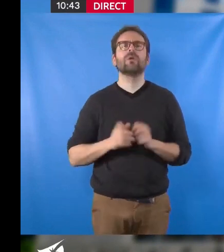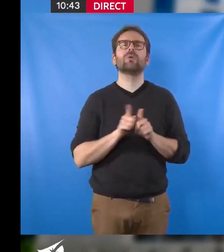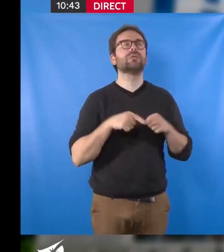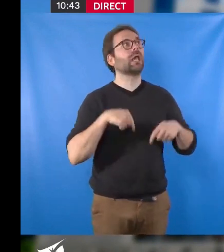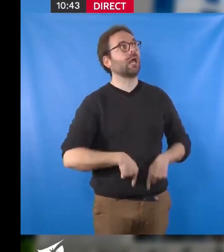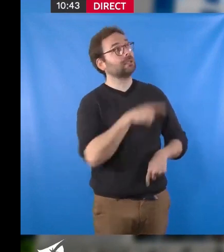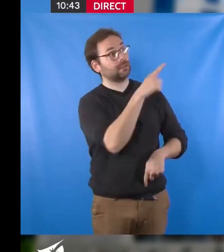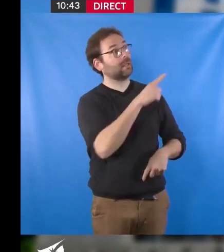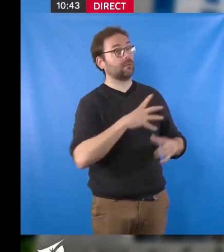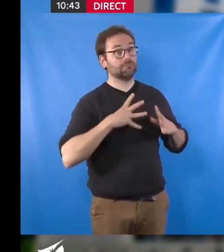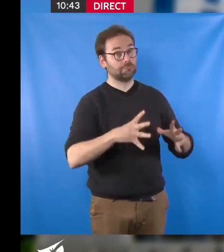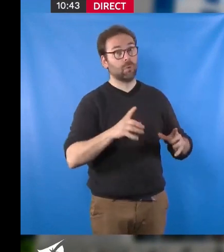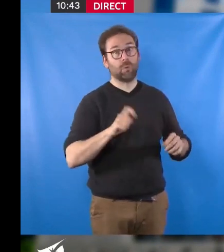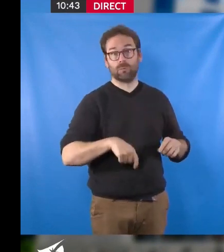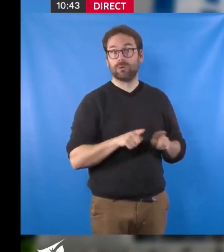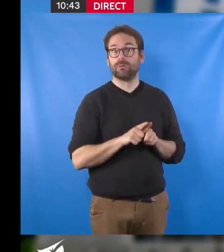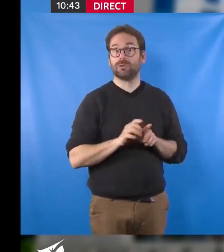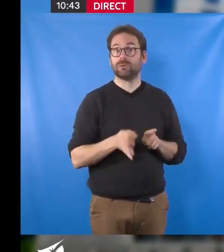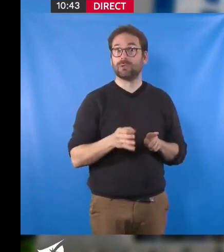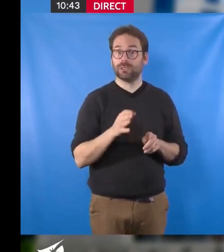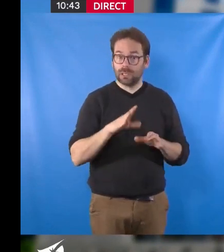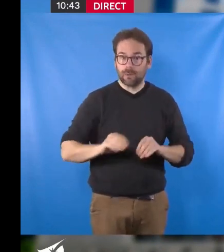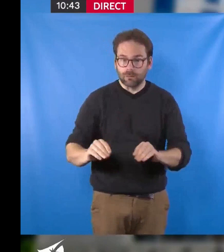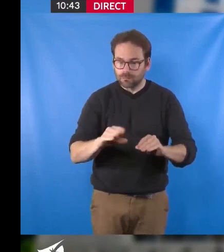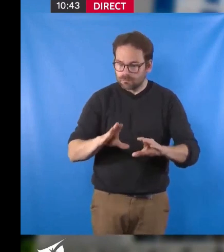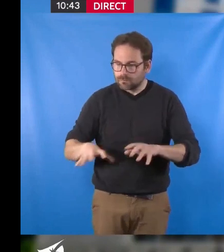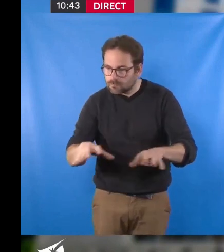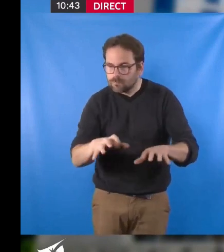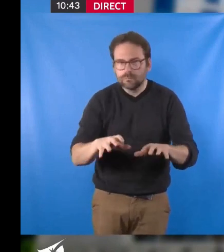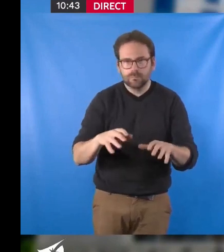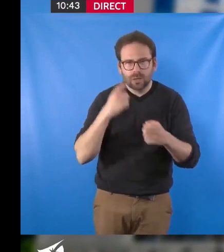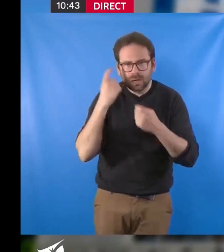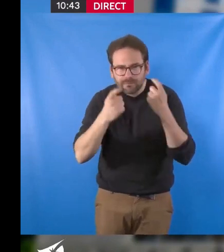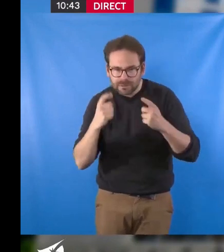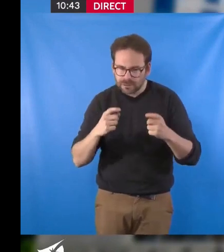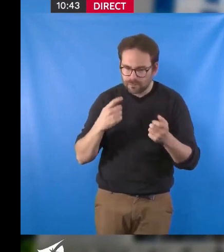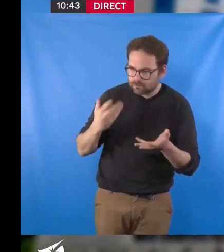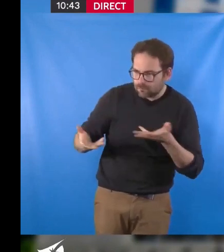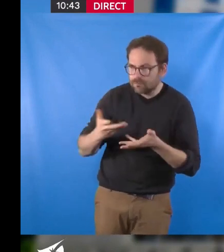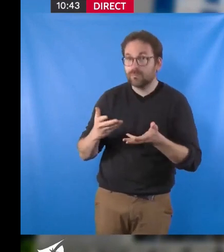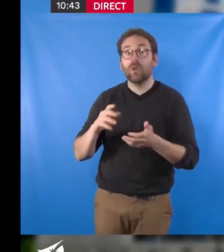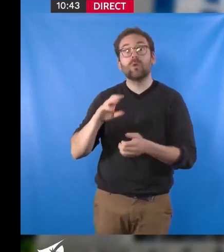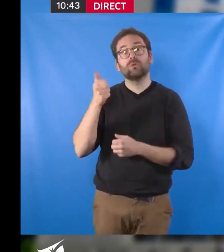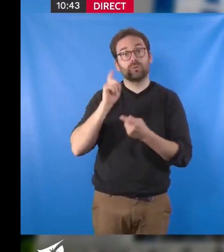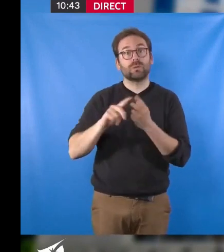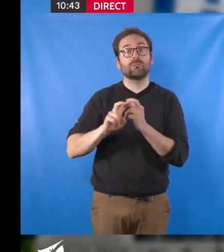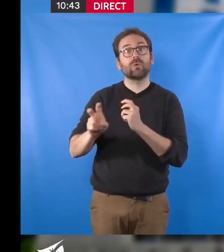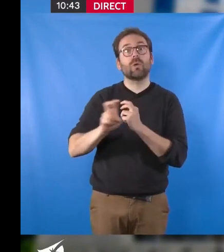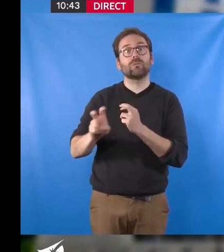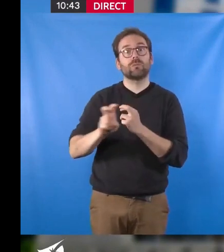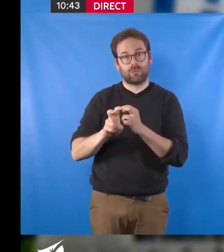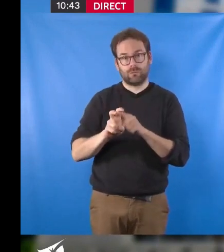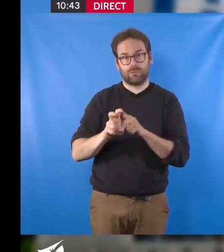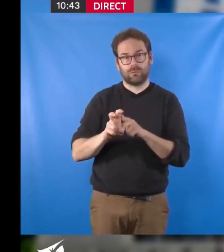sa part dans ce nécessaire aménagement du territoire, planifié et concerté, notamment dans son volet transport, en permettant un